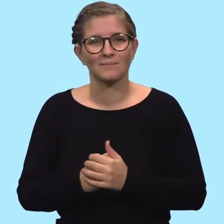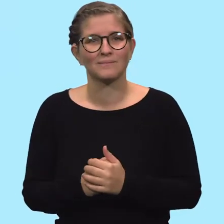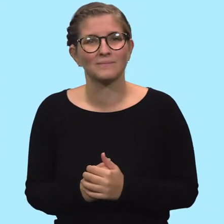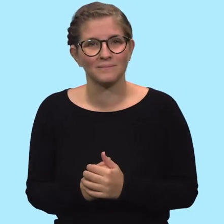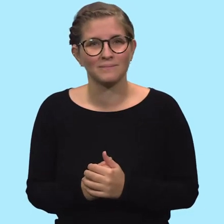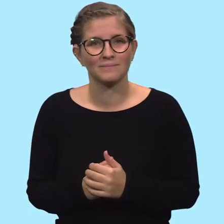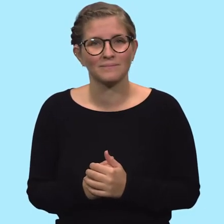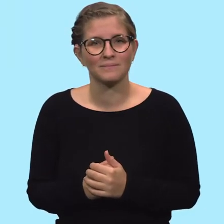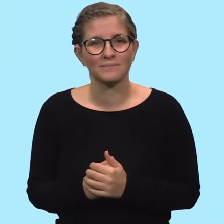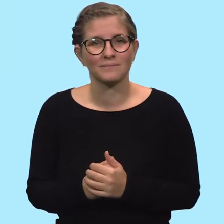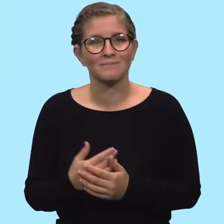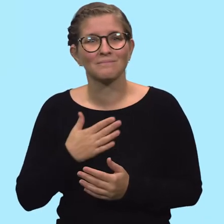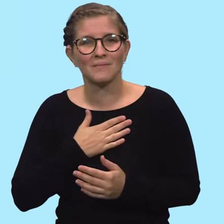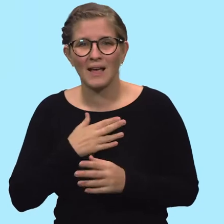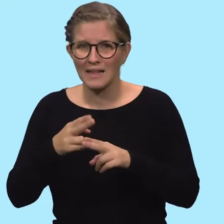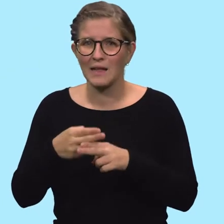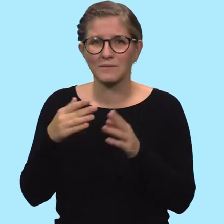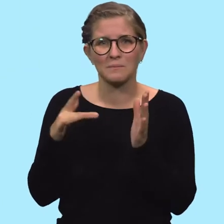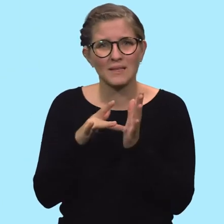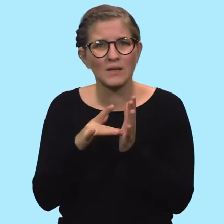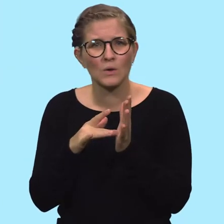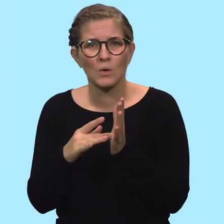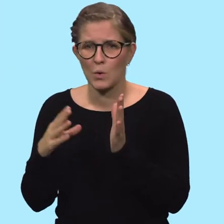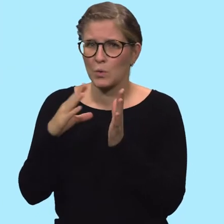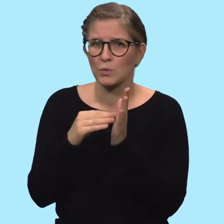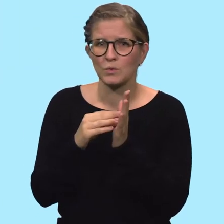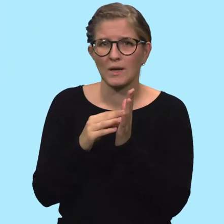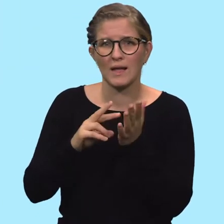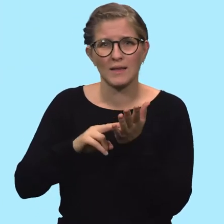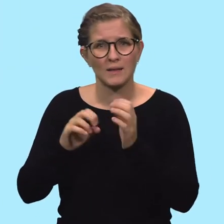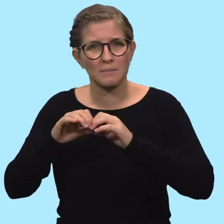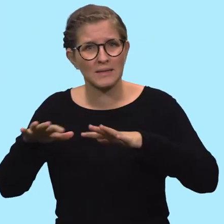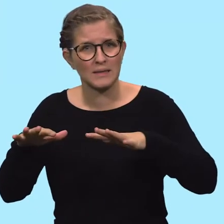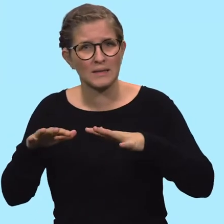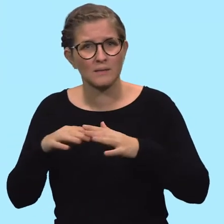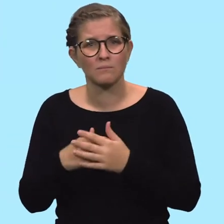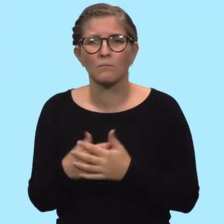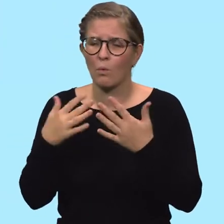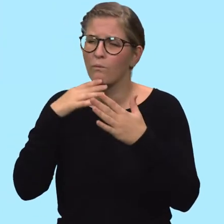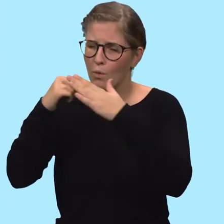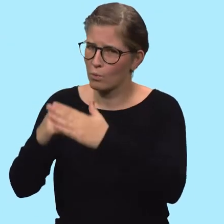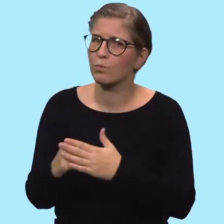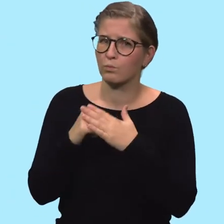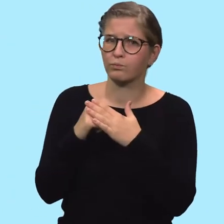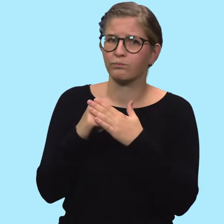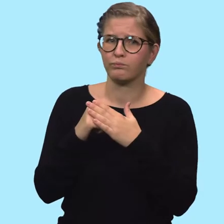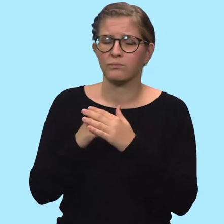Meine Hilfsmittel zur Nutzung von digitalen Medien